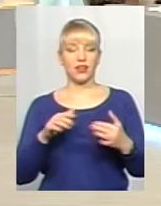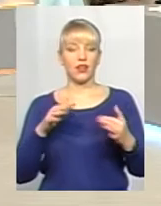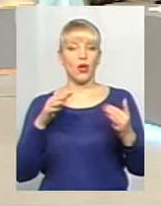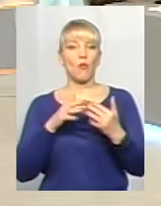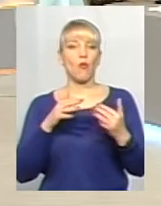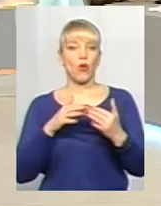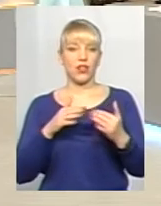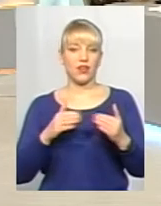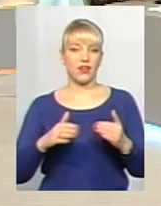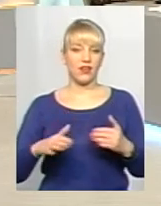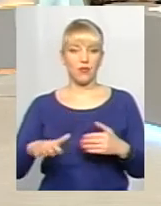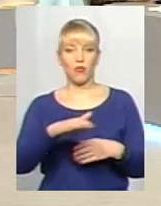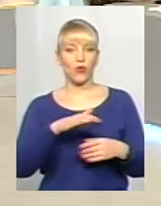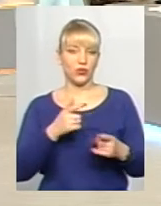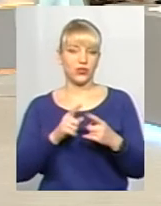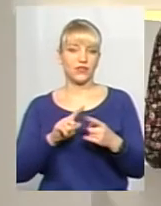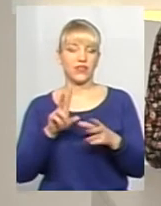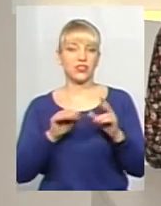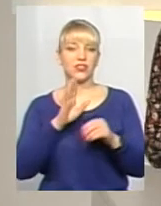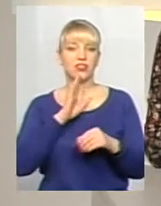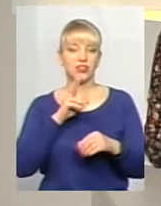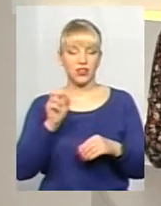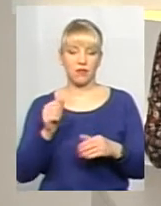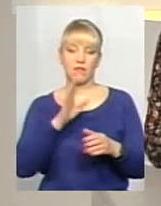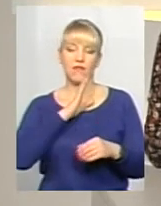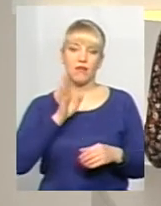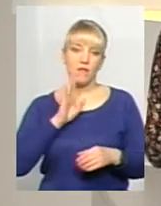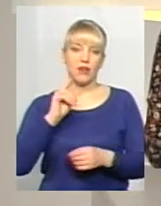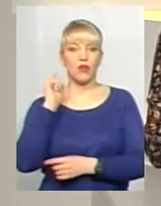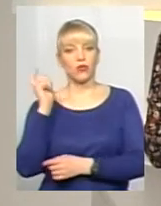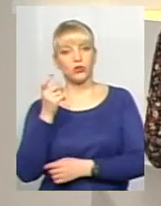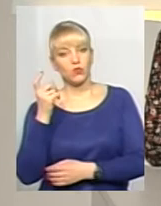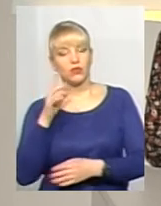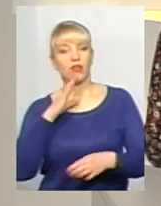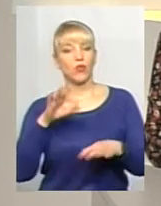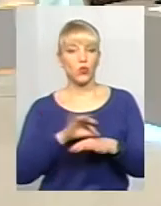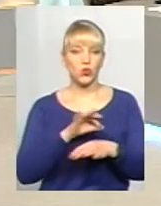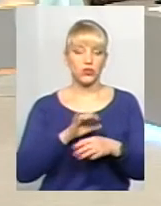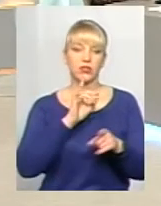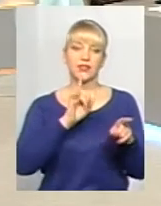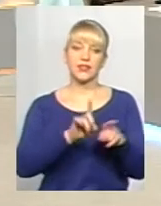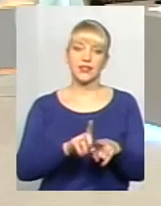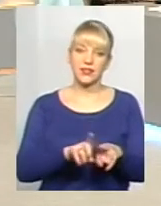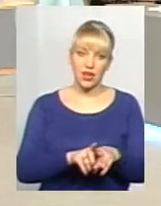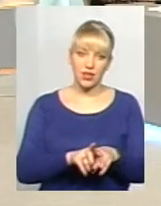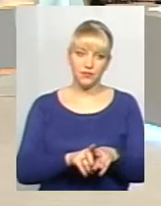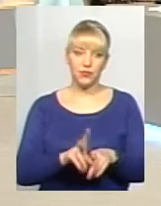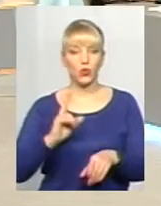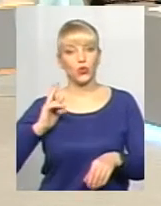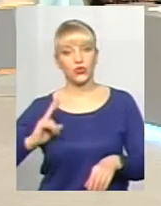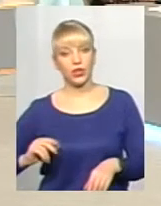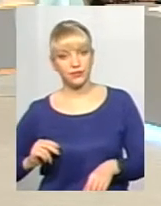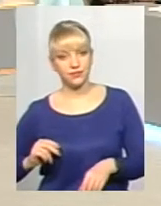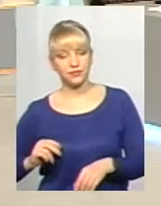Адже кожна жінка, вона її мати, господиня, дружина, сестра, дочка.